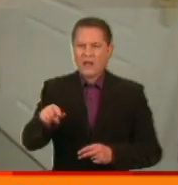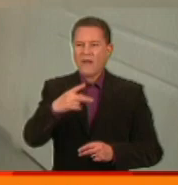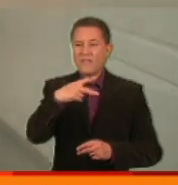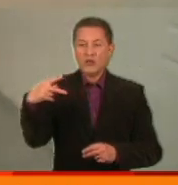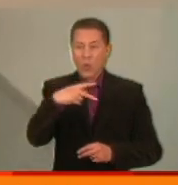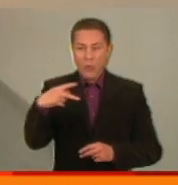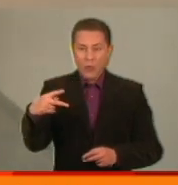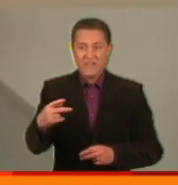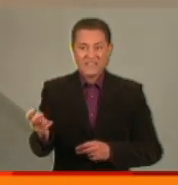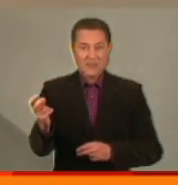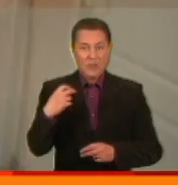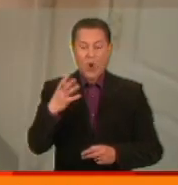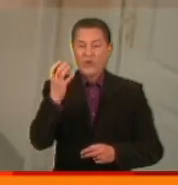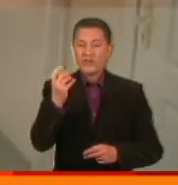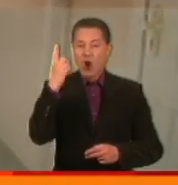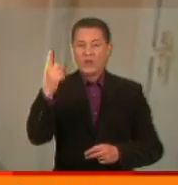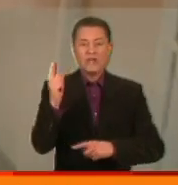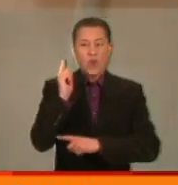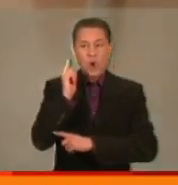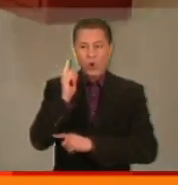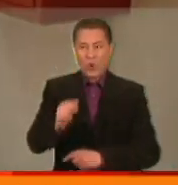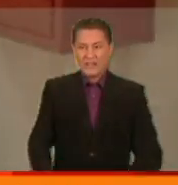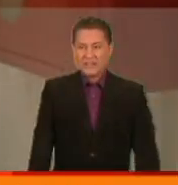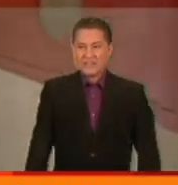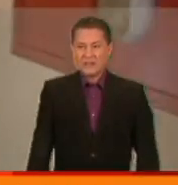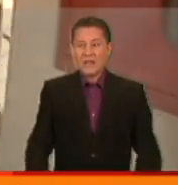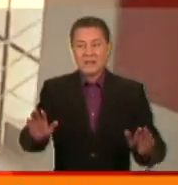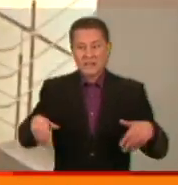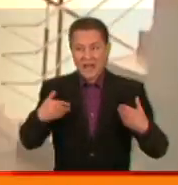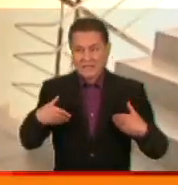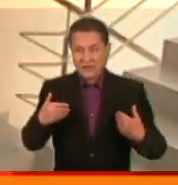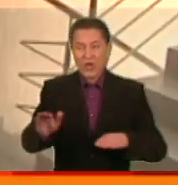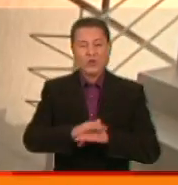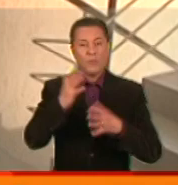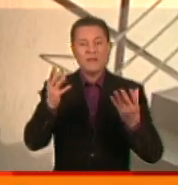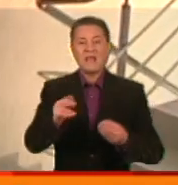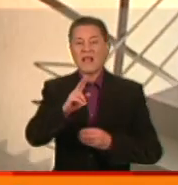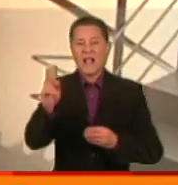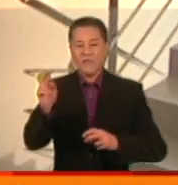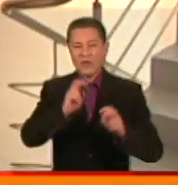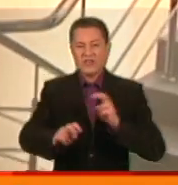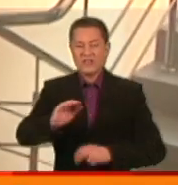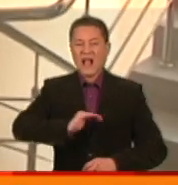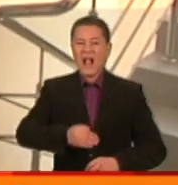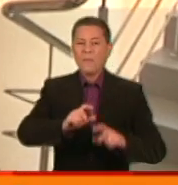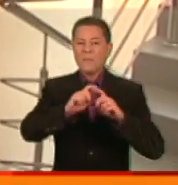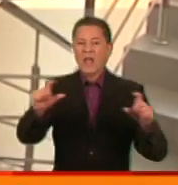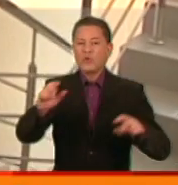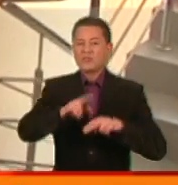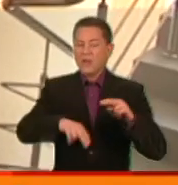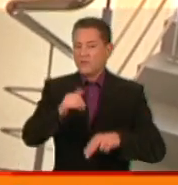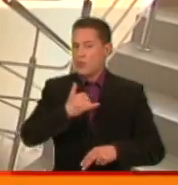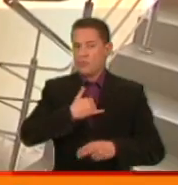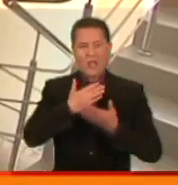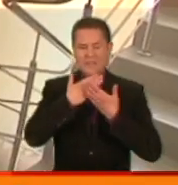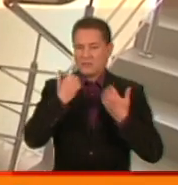другому поверсі до нас підходить ще один охоронець. Здравствуйте. Добрий день. Та ви трішите? Так, компанію Emporium Properties. У нас немає